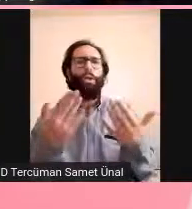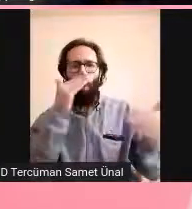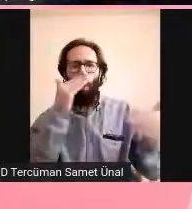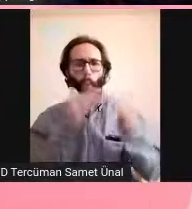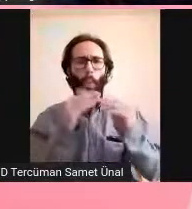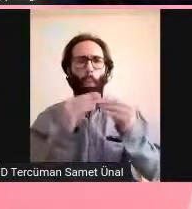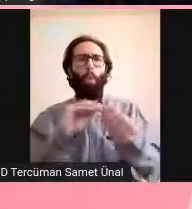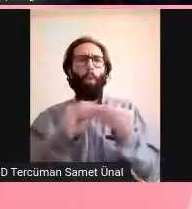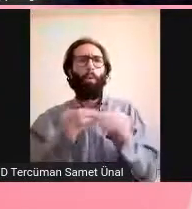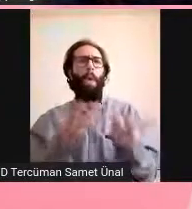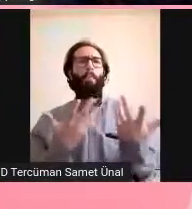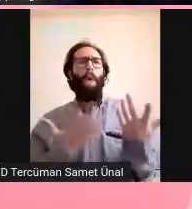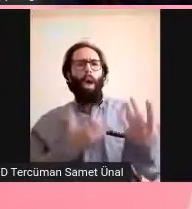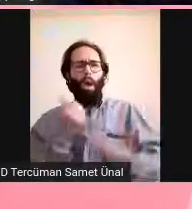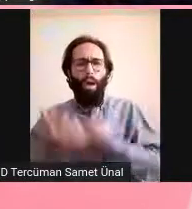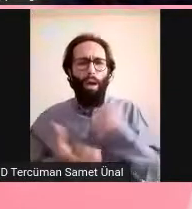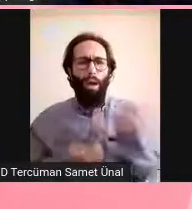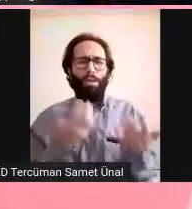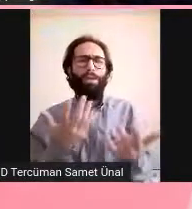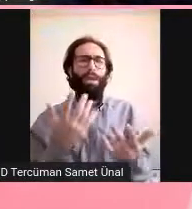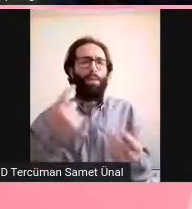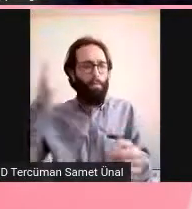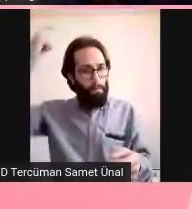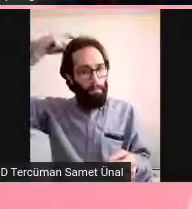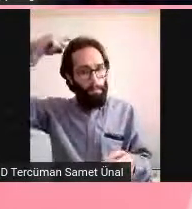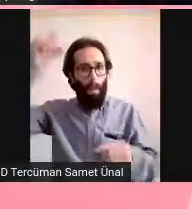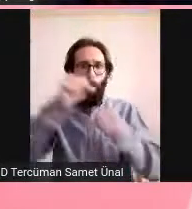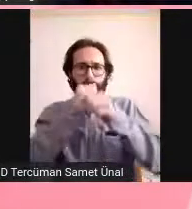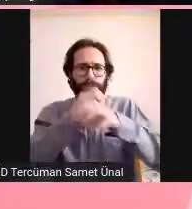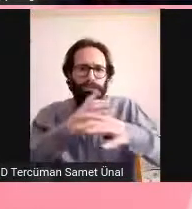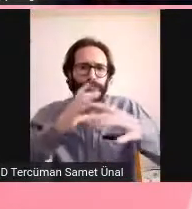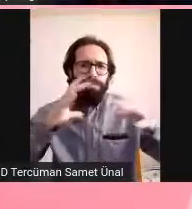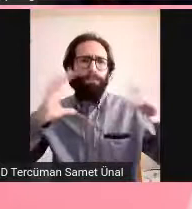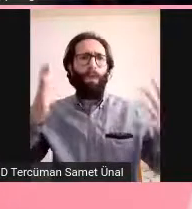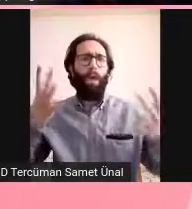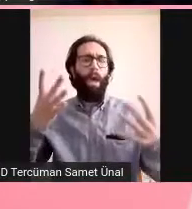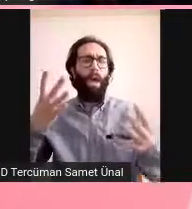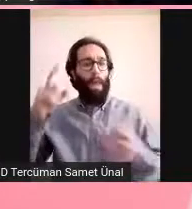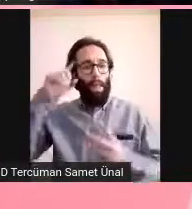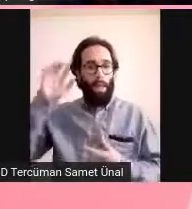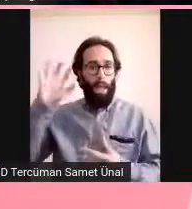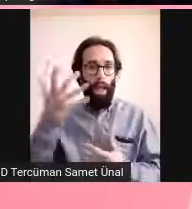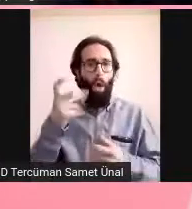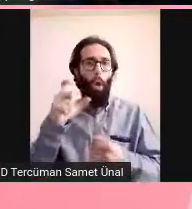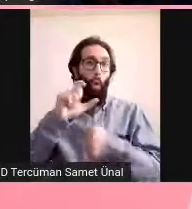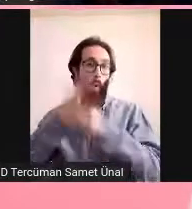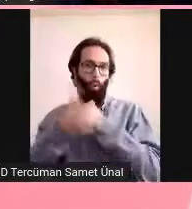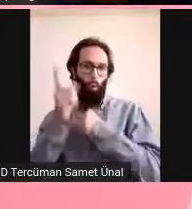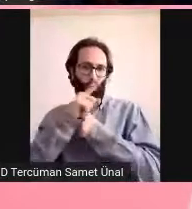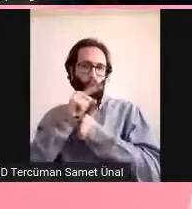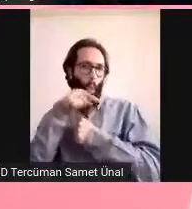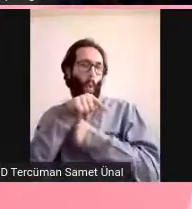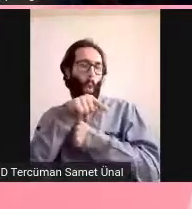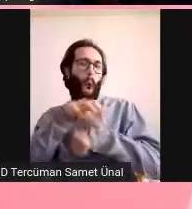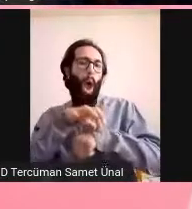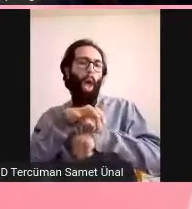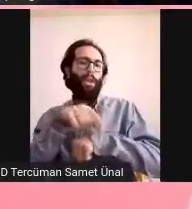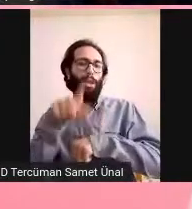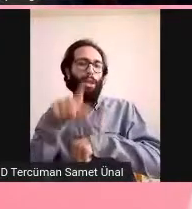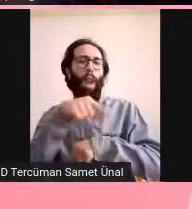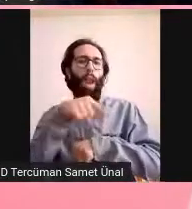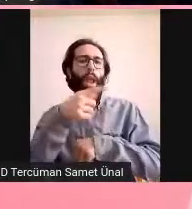bilgileri birleştiriyoruz. Yani sadece mesela Türkiye'de veya başka bir yerde değil. İşte